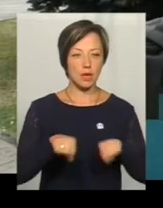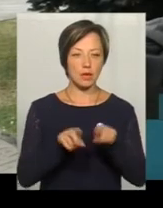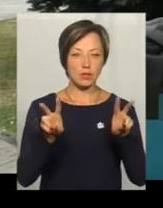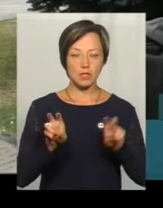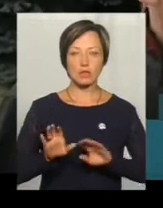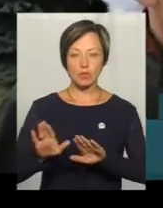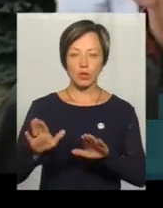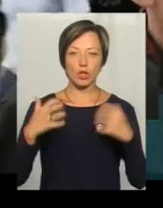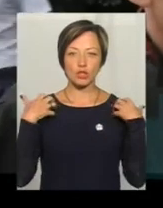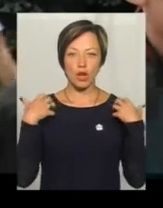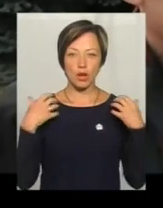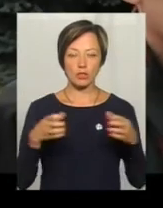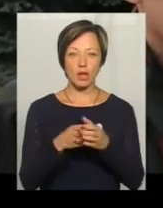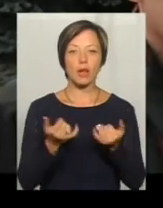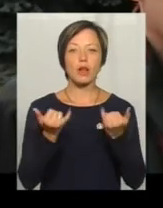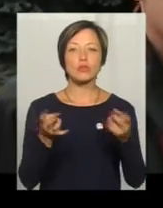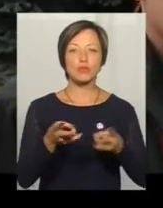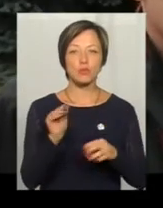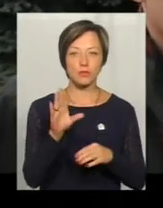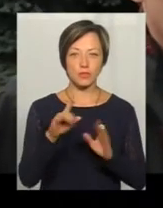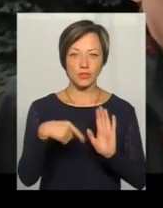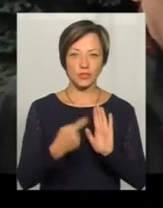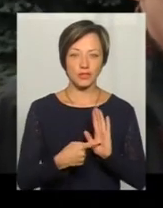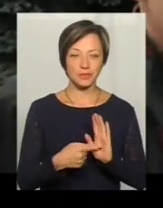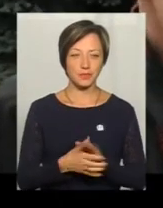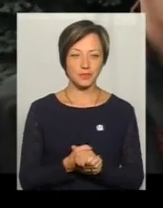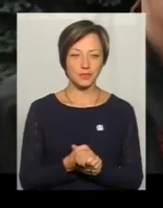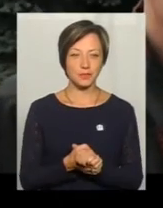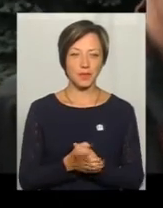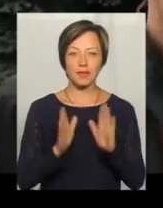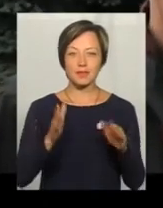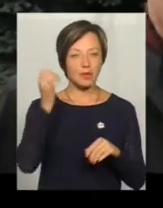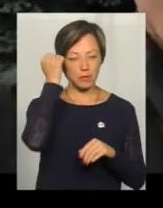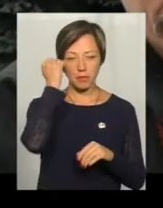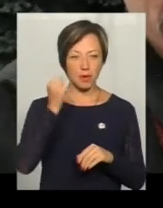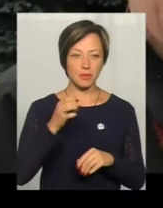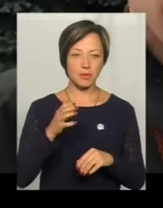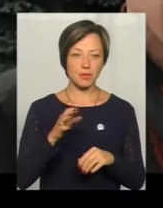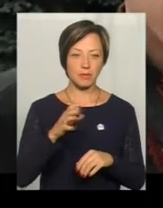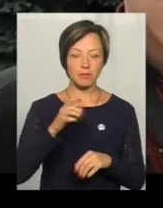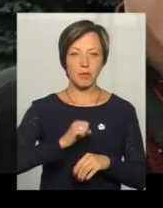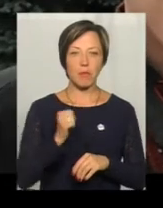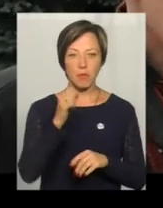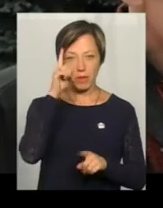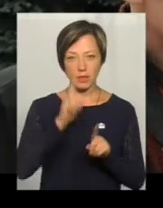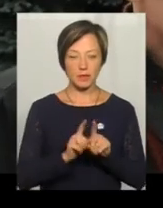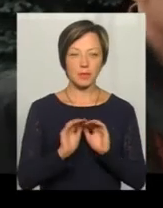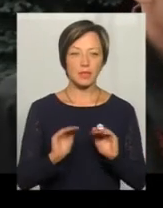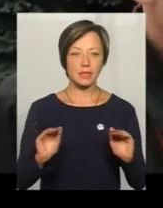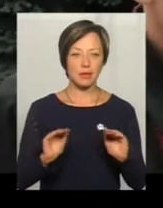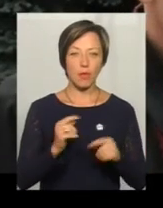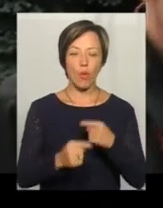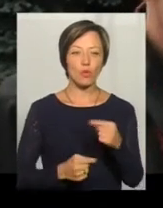начальника штабу. Для чого вам це посвідчення? Тільки пам'ять. Побратимів, дітям,